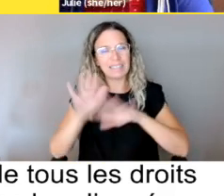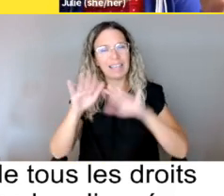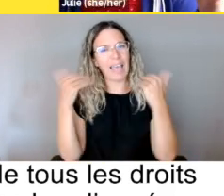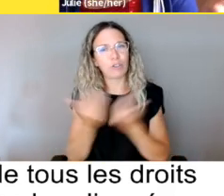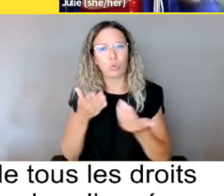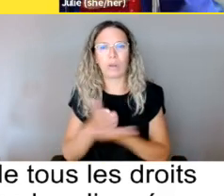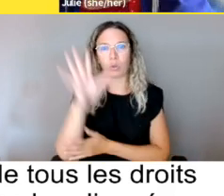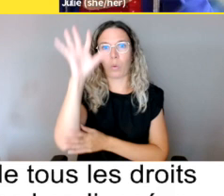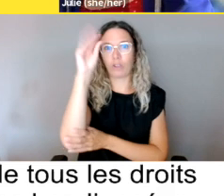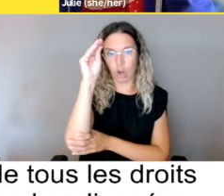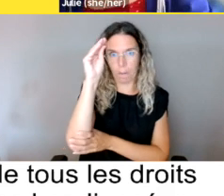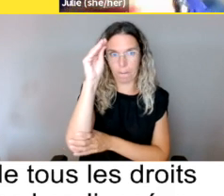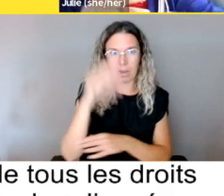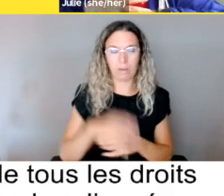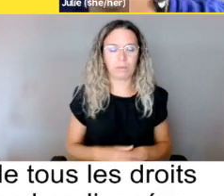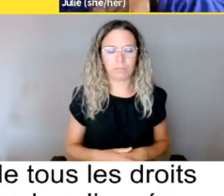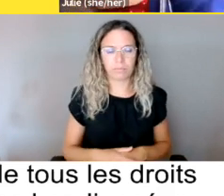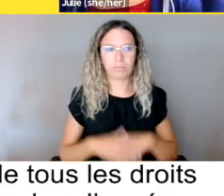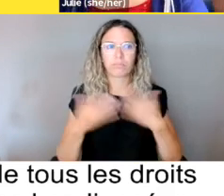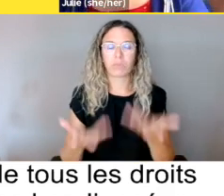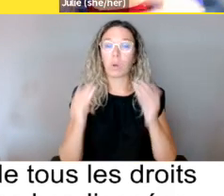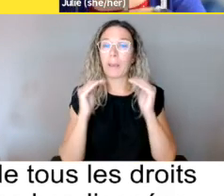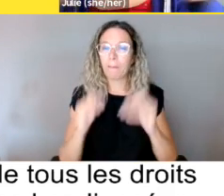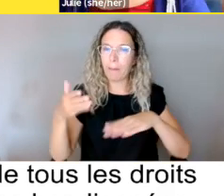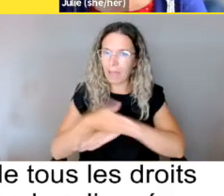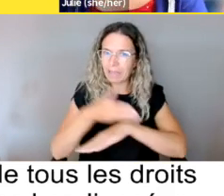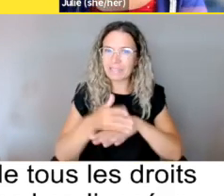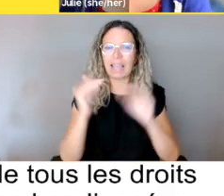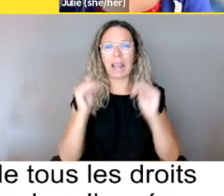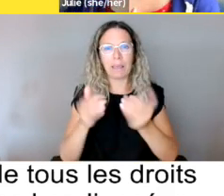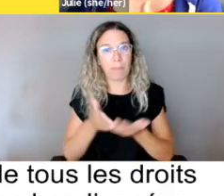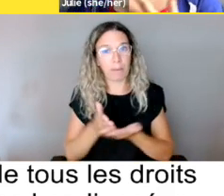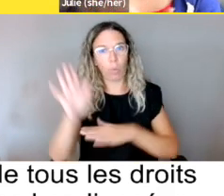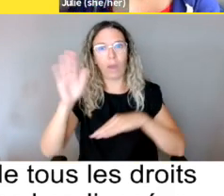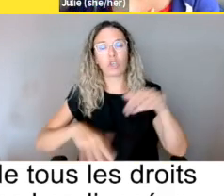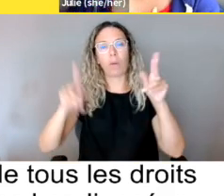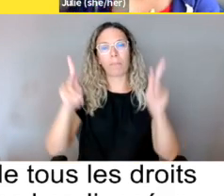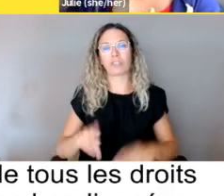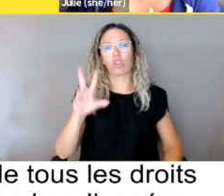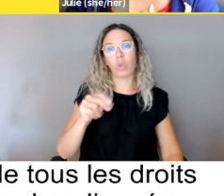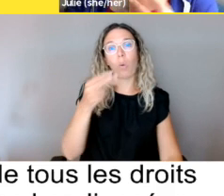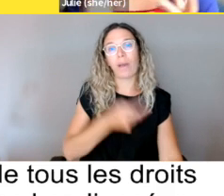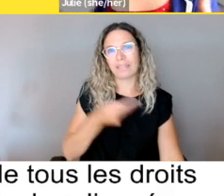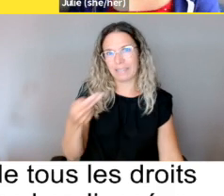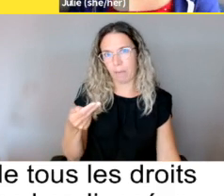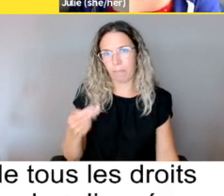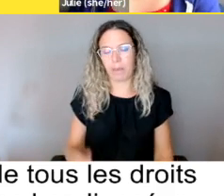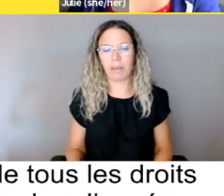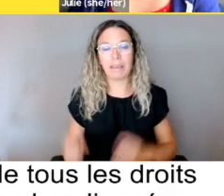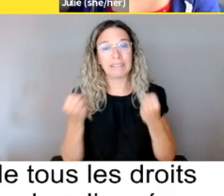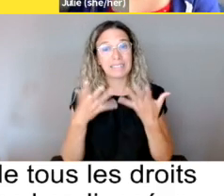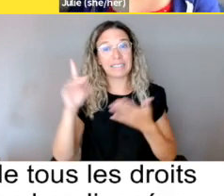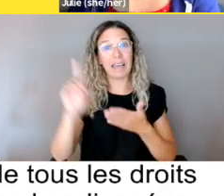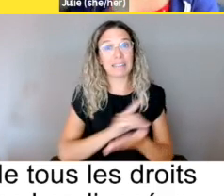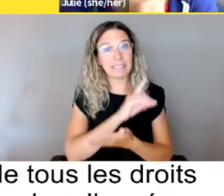tous les droits de l'homme, donc qui ont les mêmes accès, les mêmes droits que les personnes non handicapées, sans